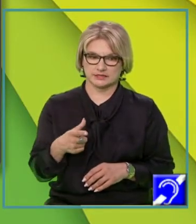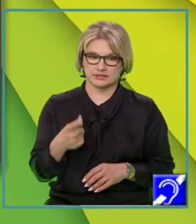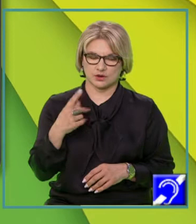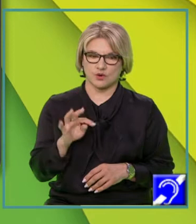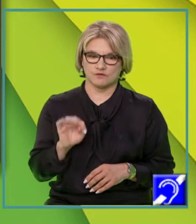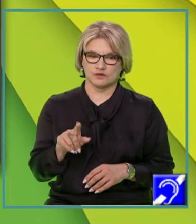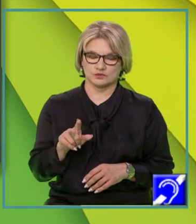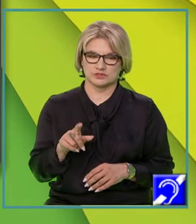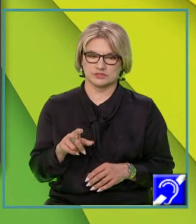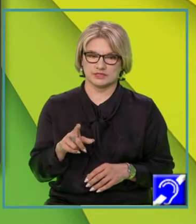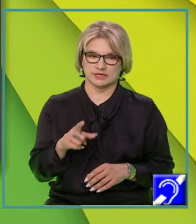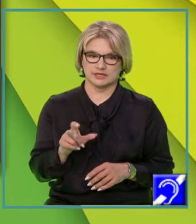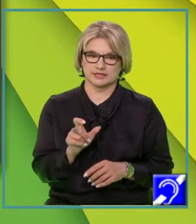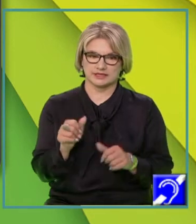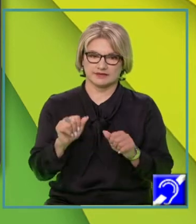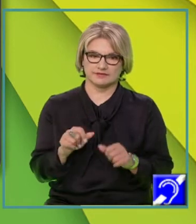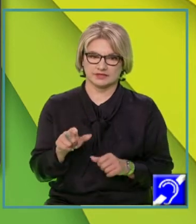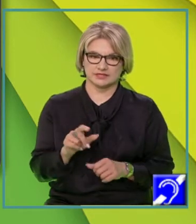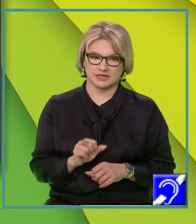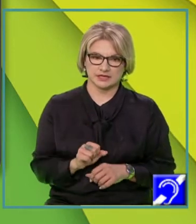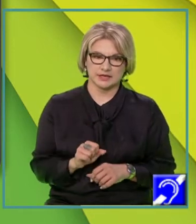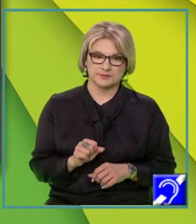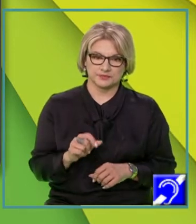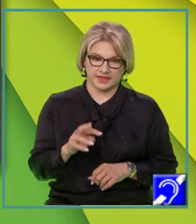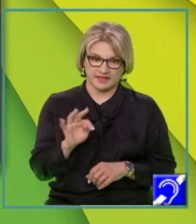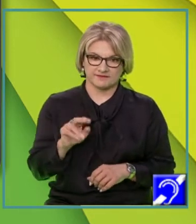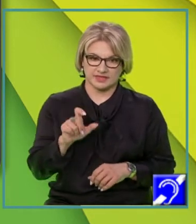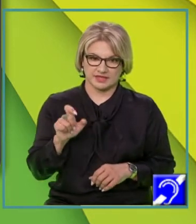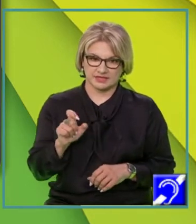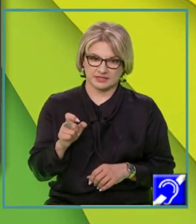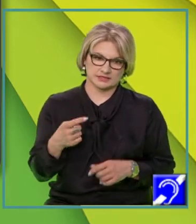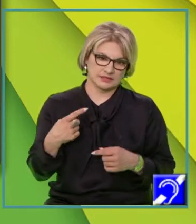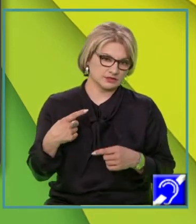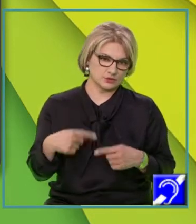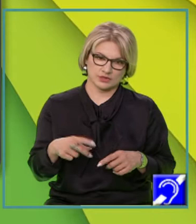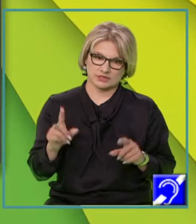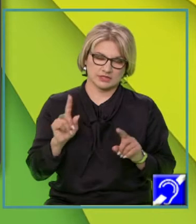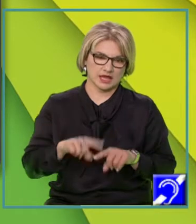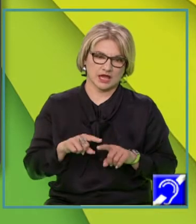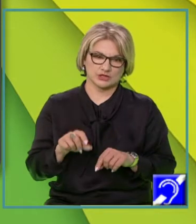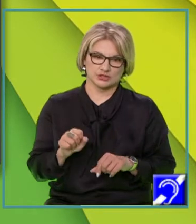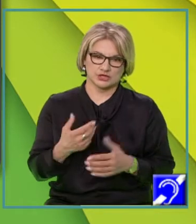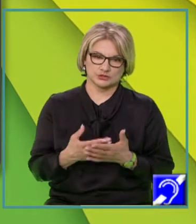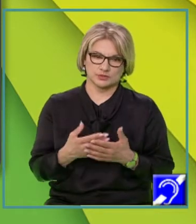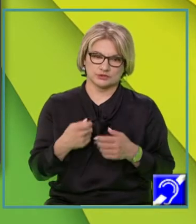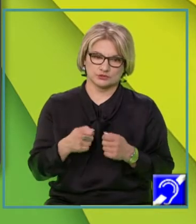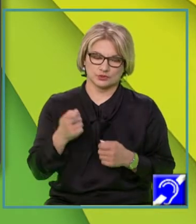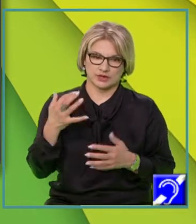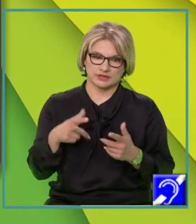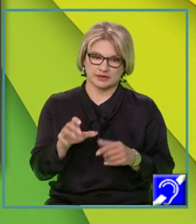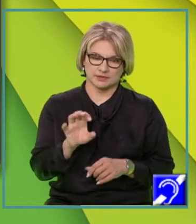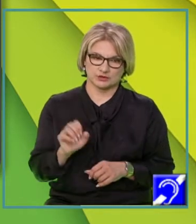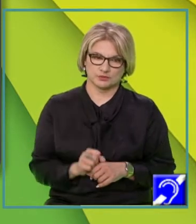funcție definită pe ramuri. Așadar, expresia f de x nu este aceeași pentru toate elementele domeniului. Ce